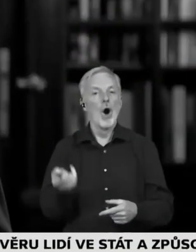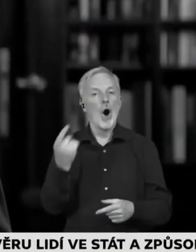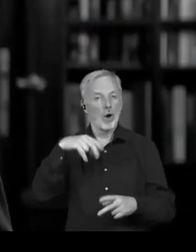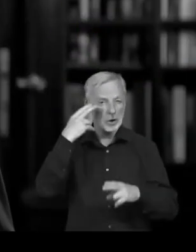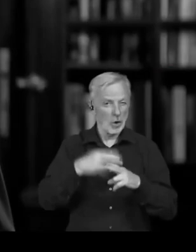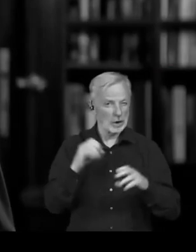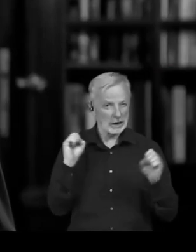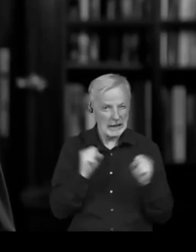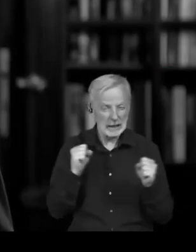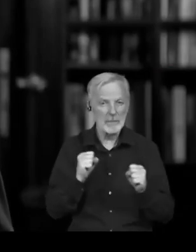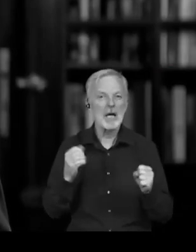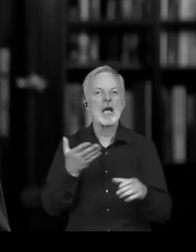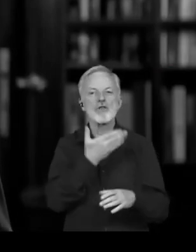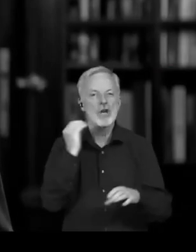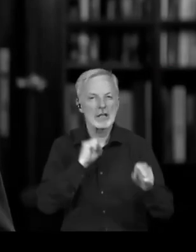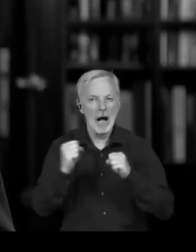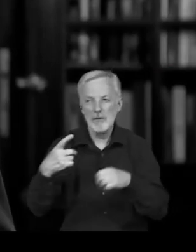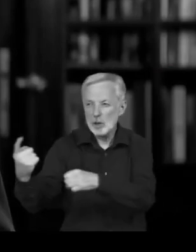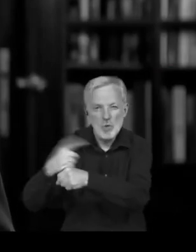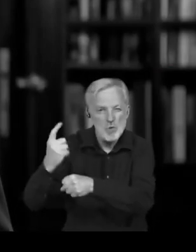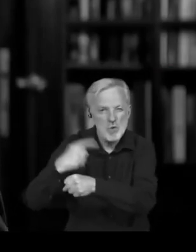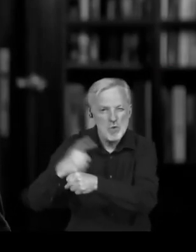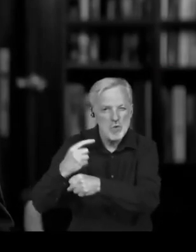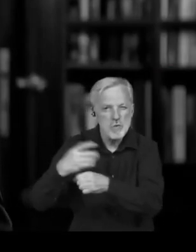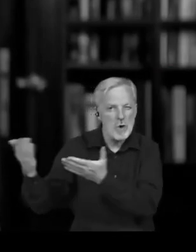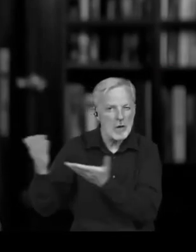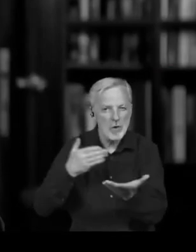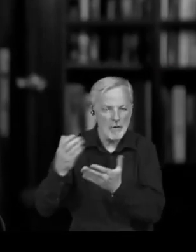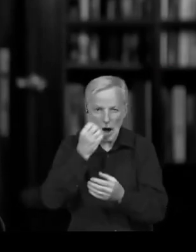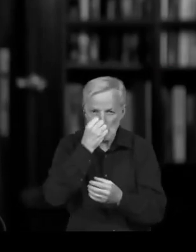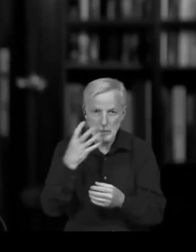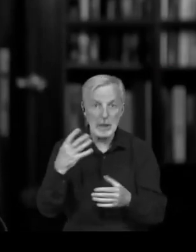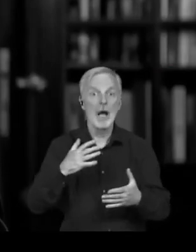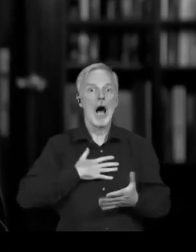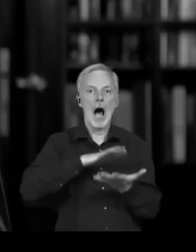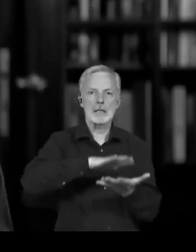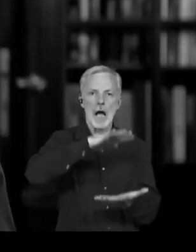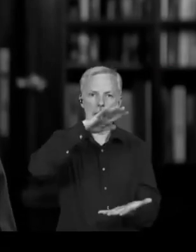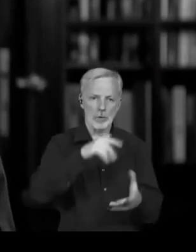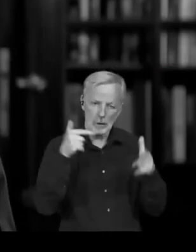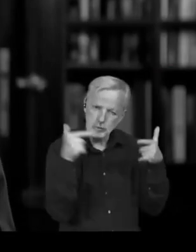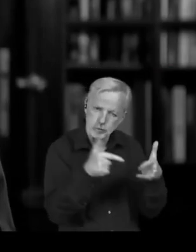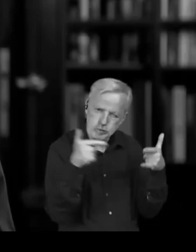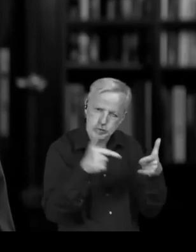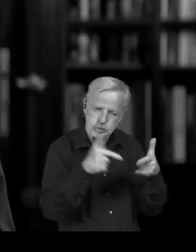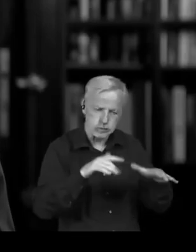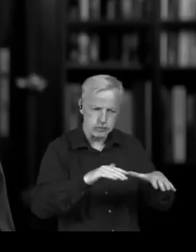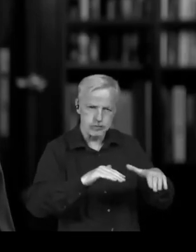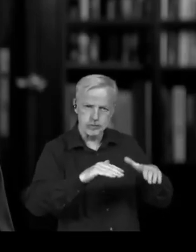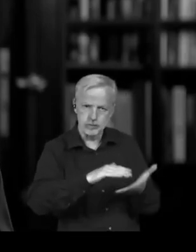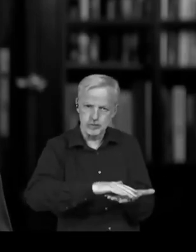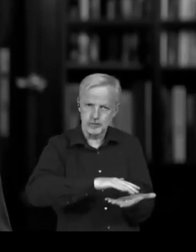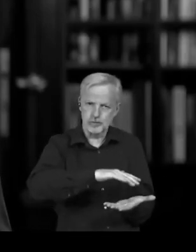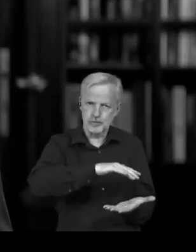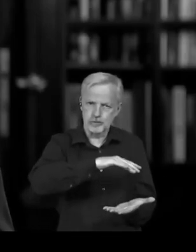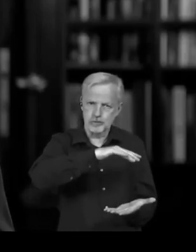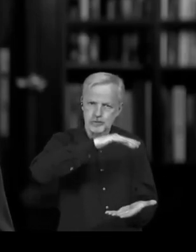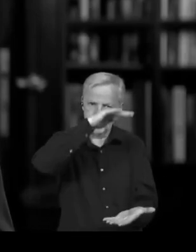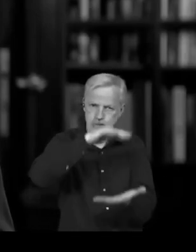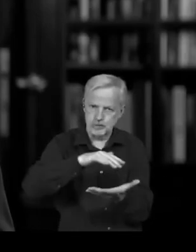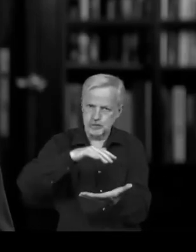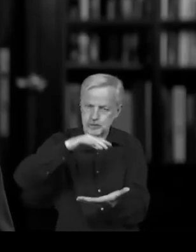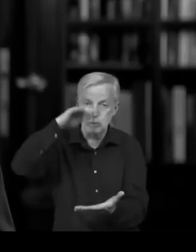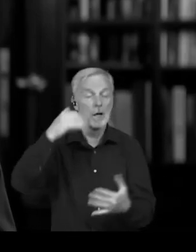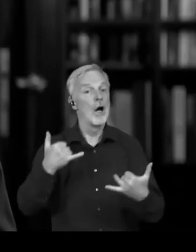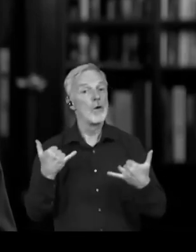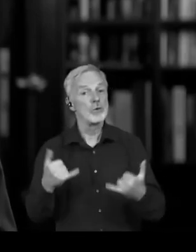Jak už jsem zde řekl, k panu Fialovi nechovám žádný respekt ani celkově k této vládě, protože